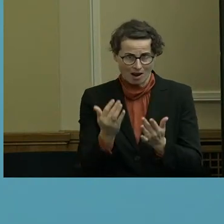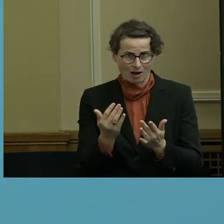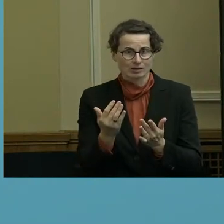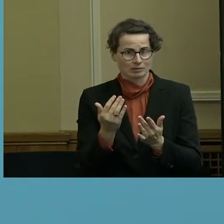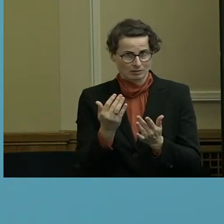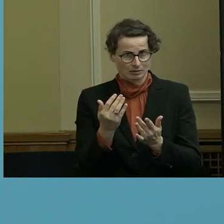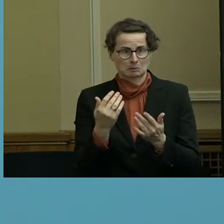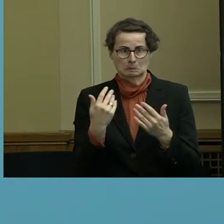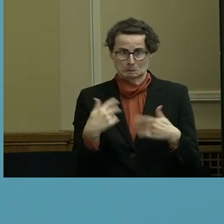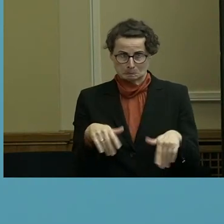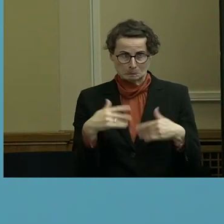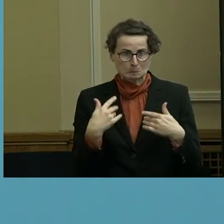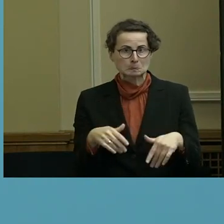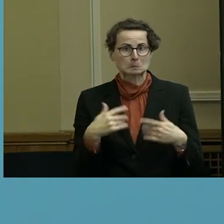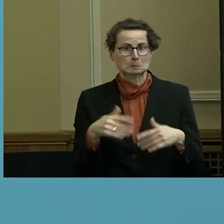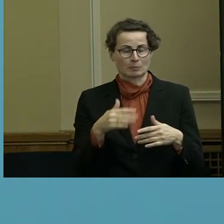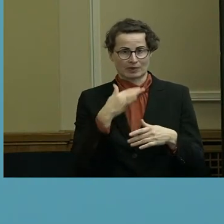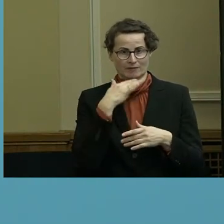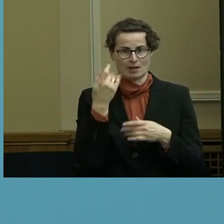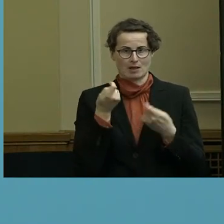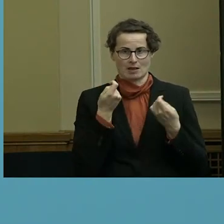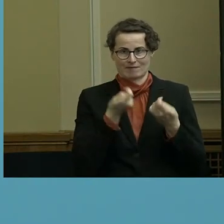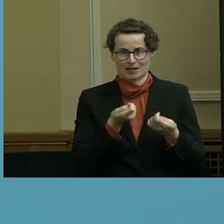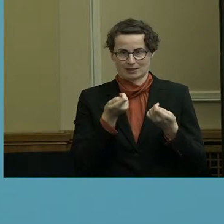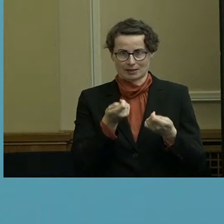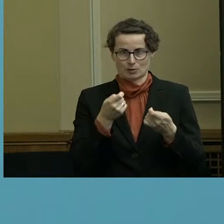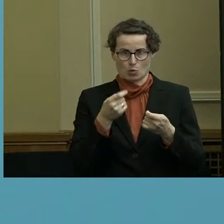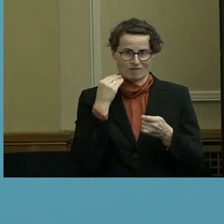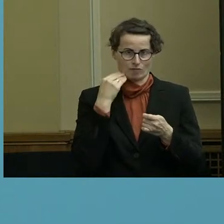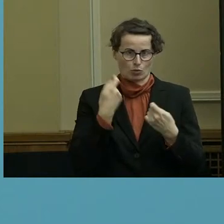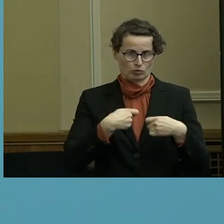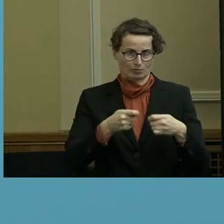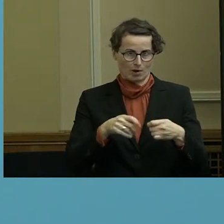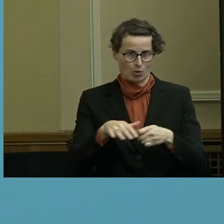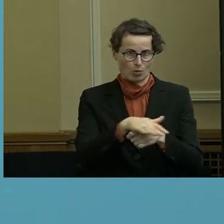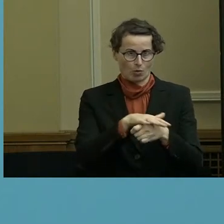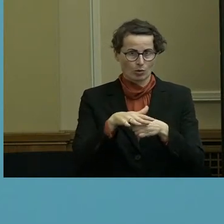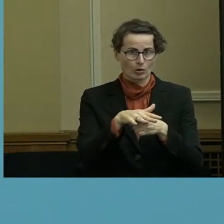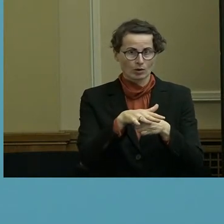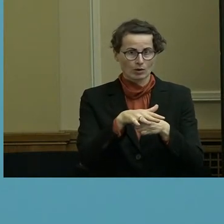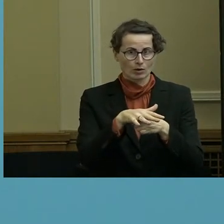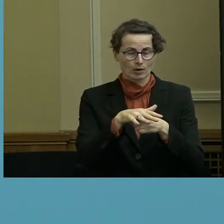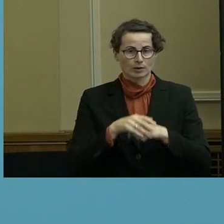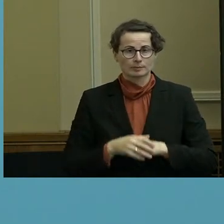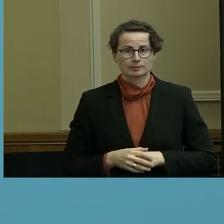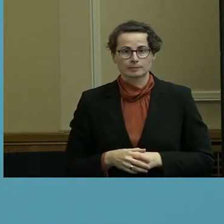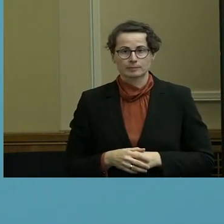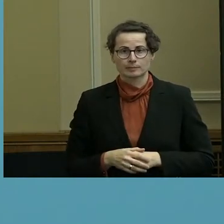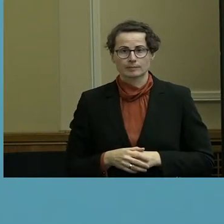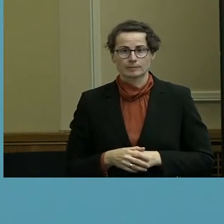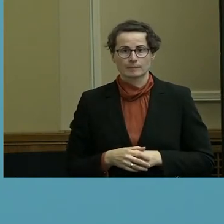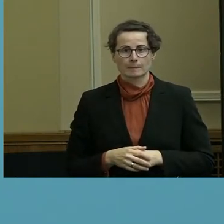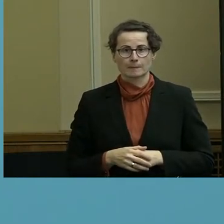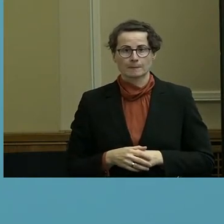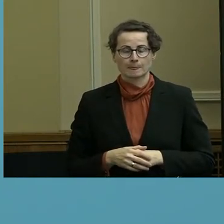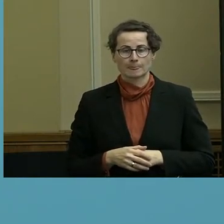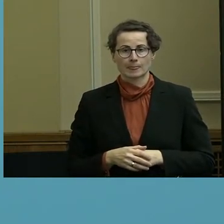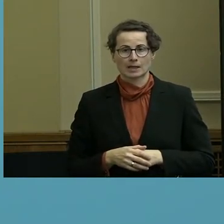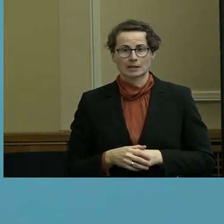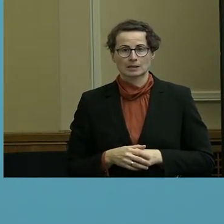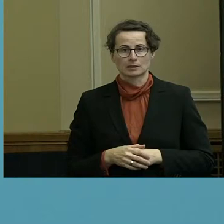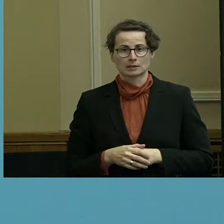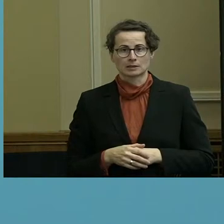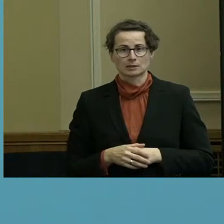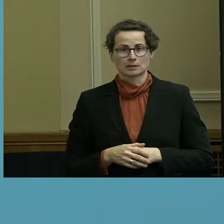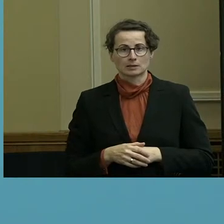sehr großes Investitionsvolumen. Aber man sieht eben daran, dass selbst wenn man dieses rauslässt, haben wir eine